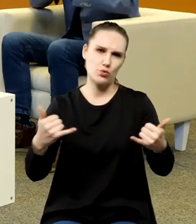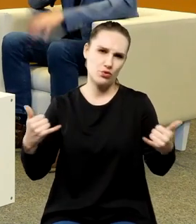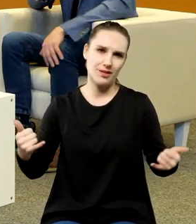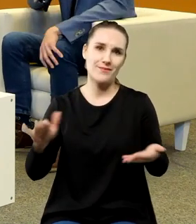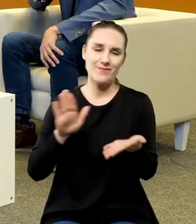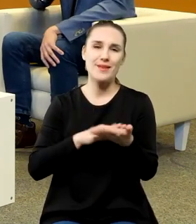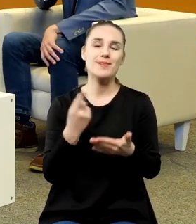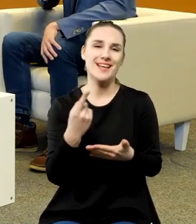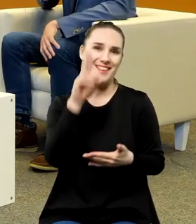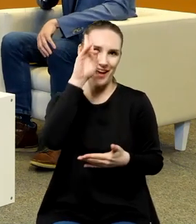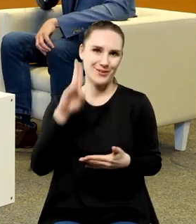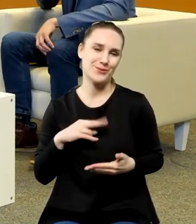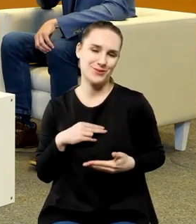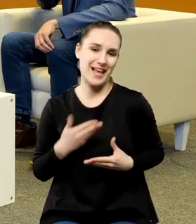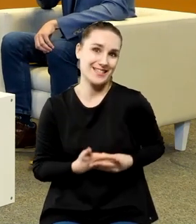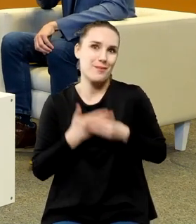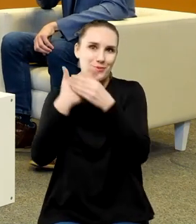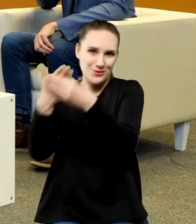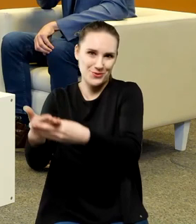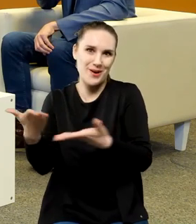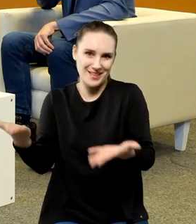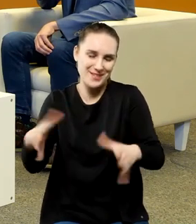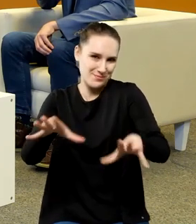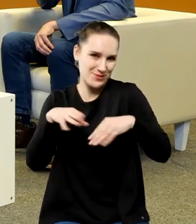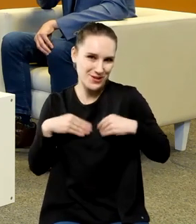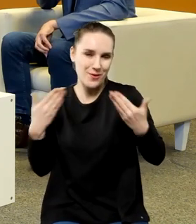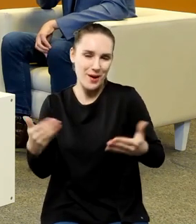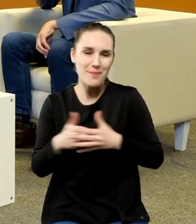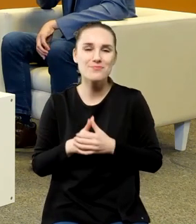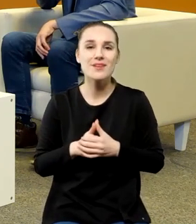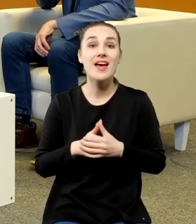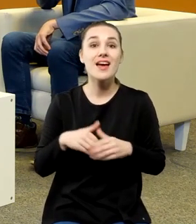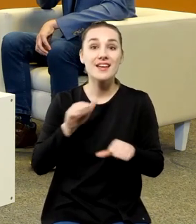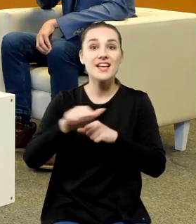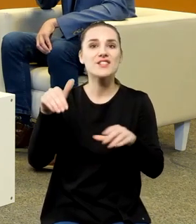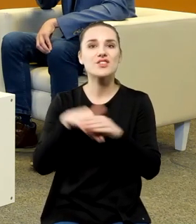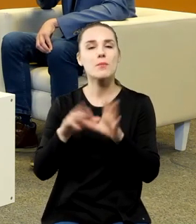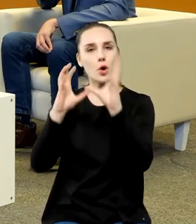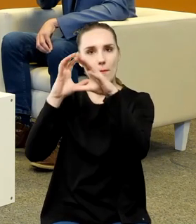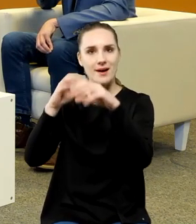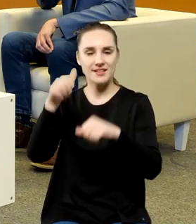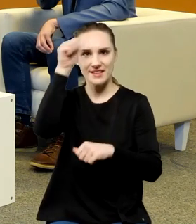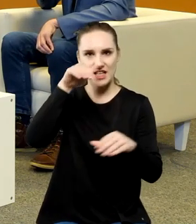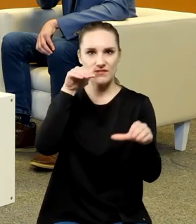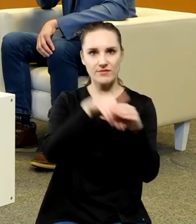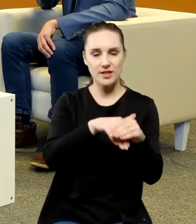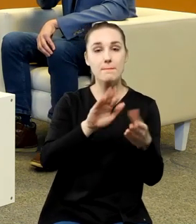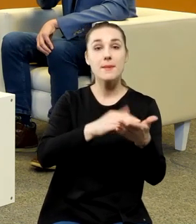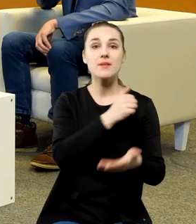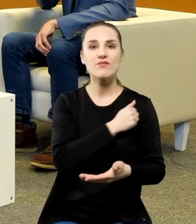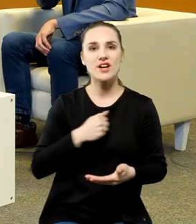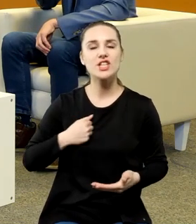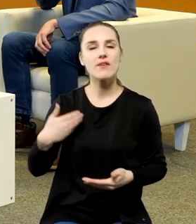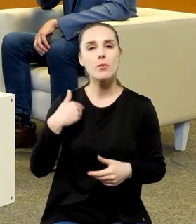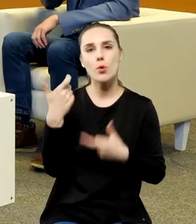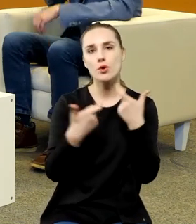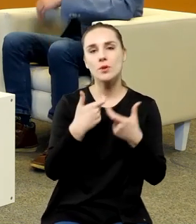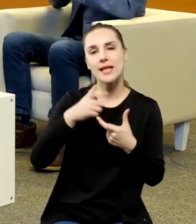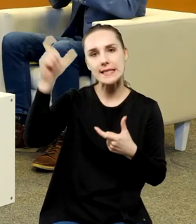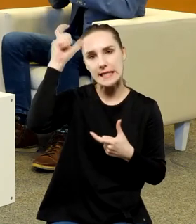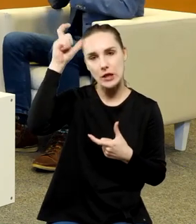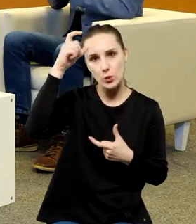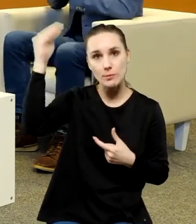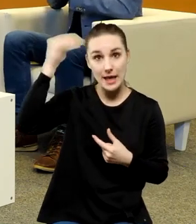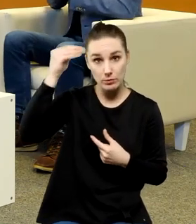też gości teraz które mają Kopernika w nazwie kiedy w Warszawie robiono Centrum Nauki też